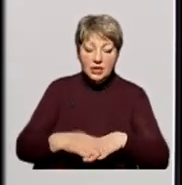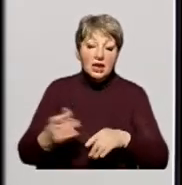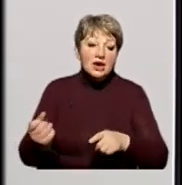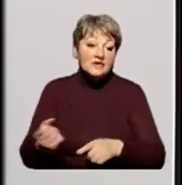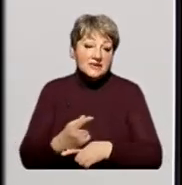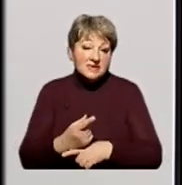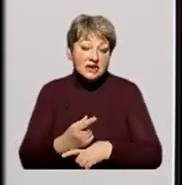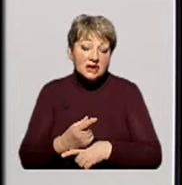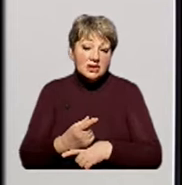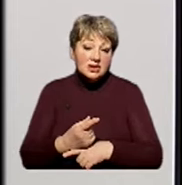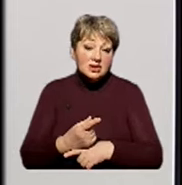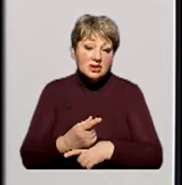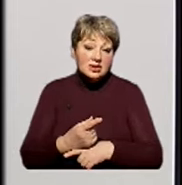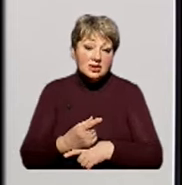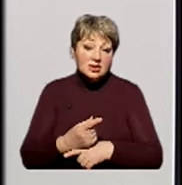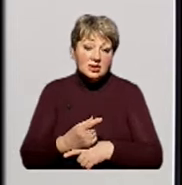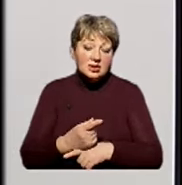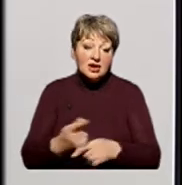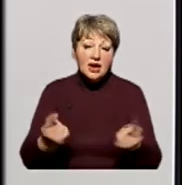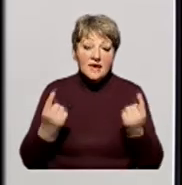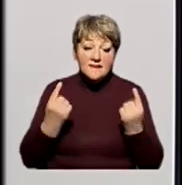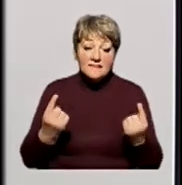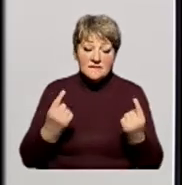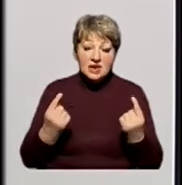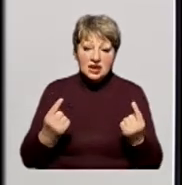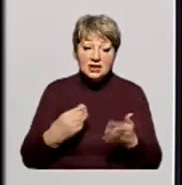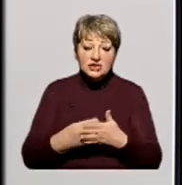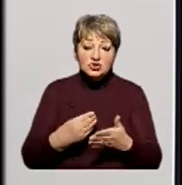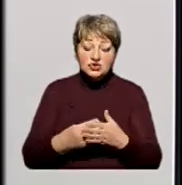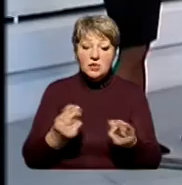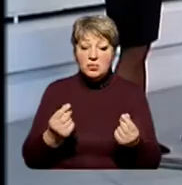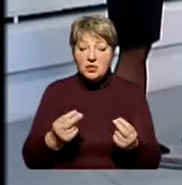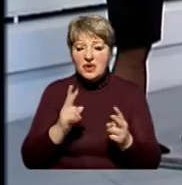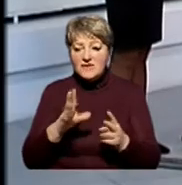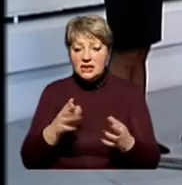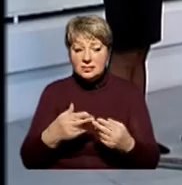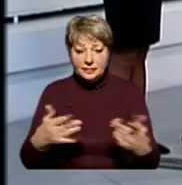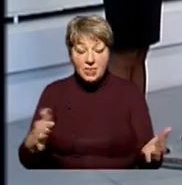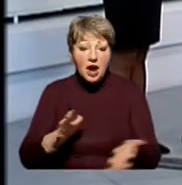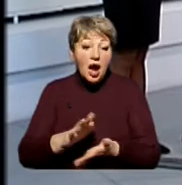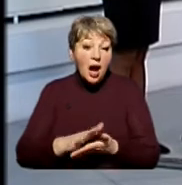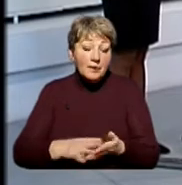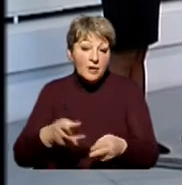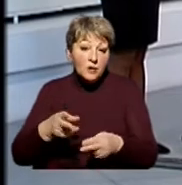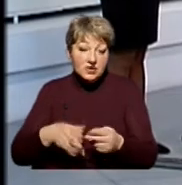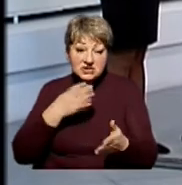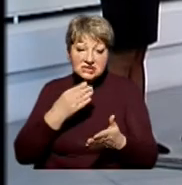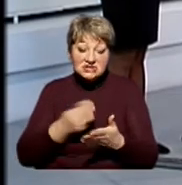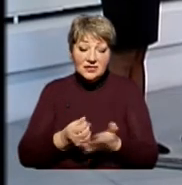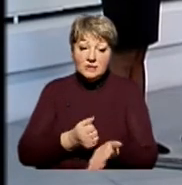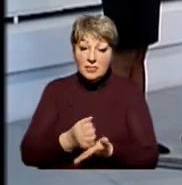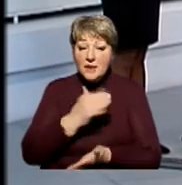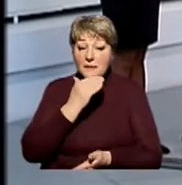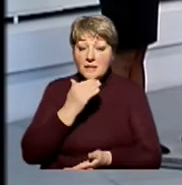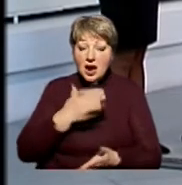порожніх деклараціях на початку і великі суми коштів, квартири і так далі. А потім, наприкінці своєї каденції,